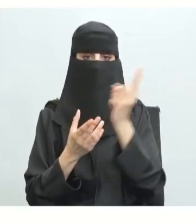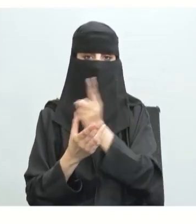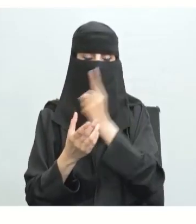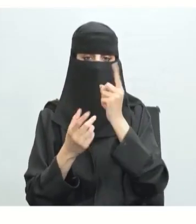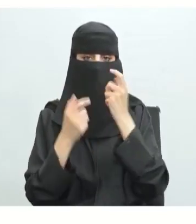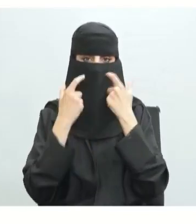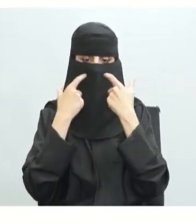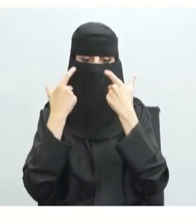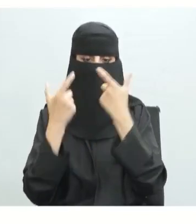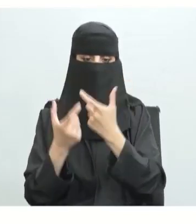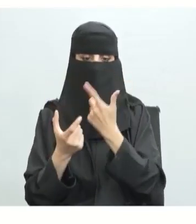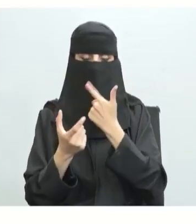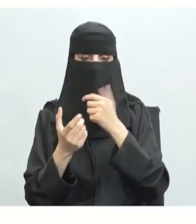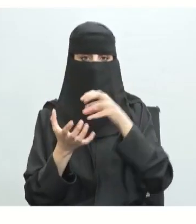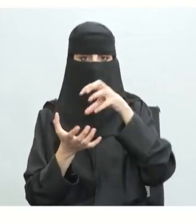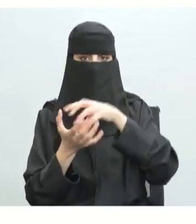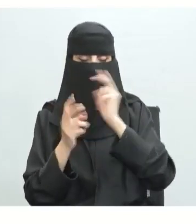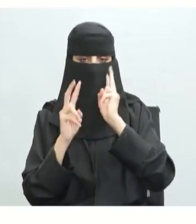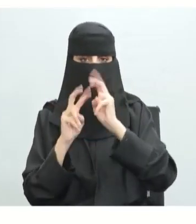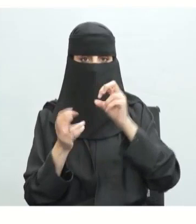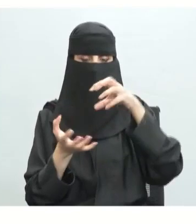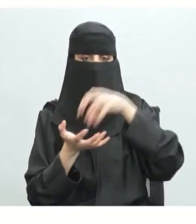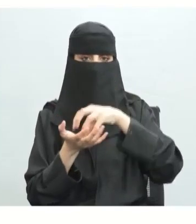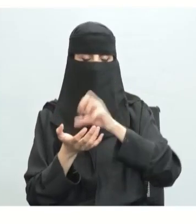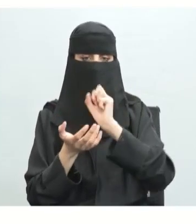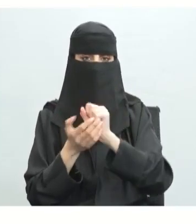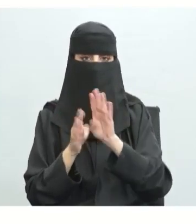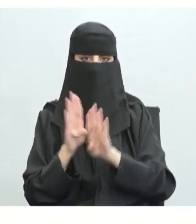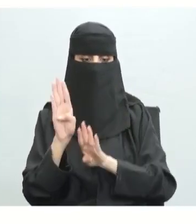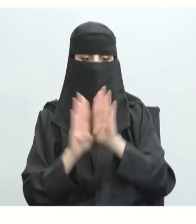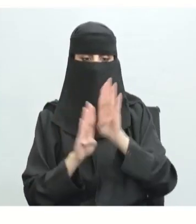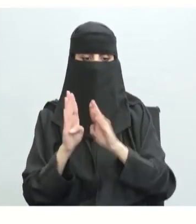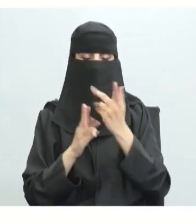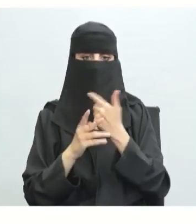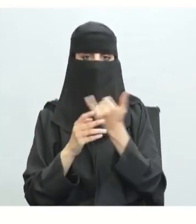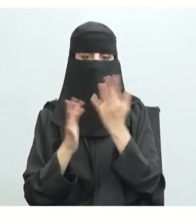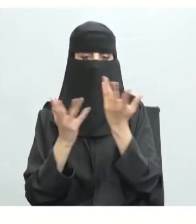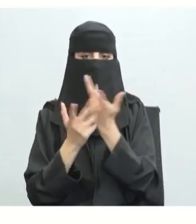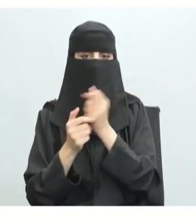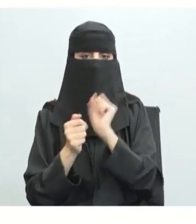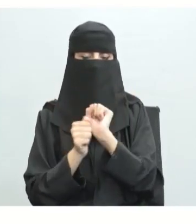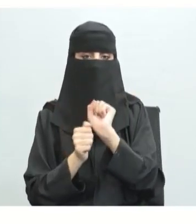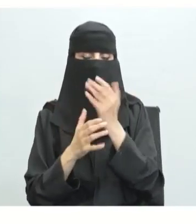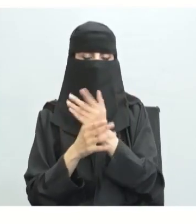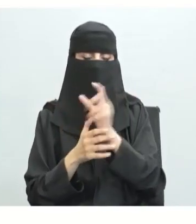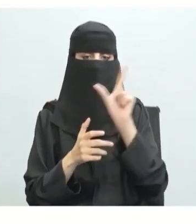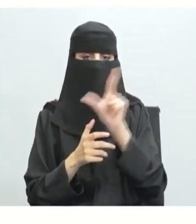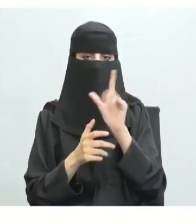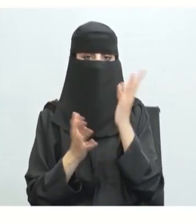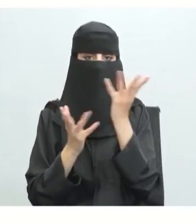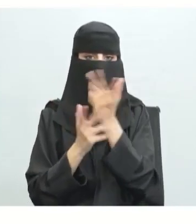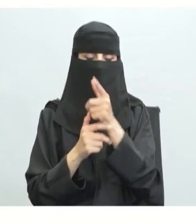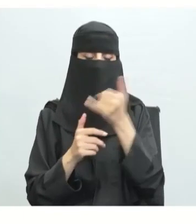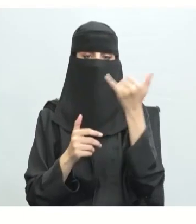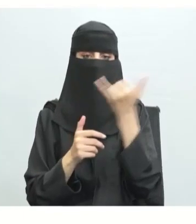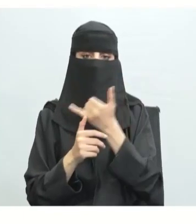دولة تبحث عن موقع متقدم بين عالم تجاوز كلمات العاطفة وتمسك بلغة الأرقام وهي لغة لا تعرف التجمل أو